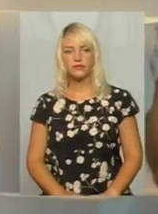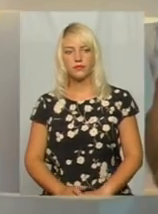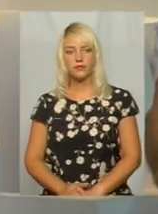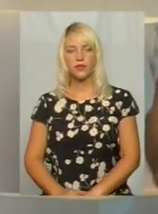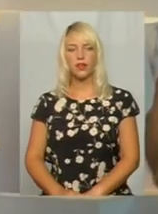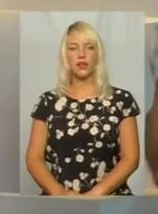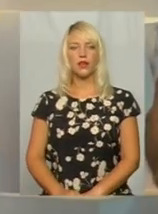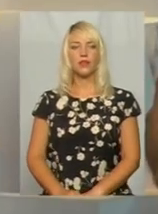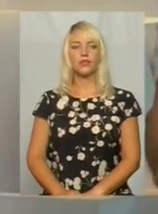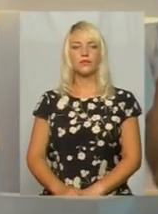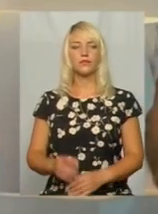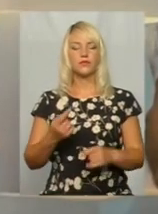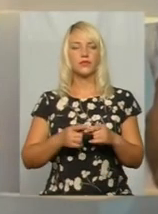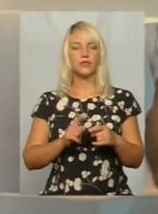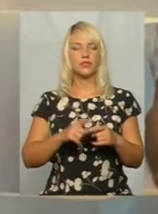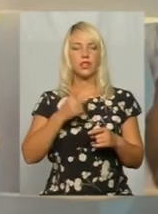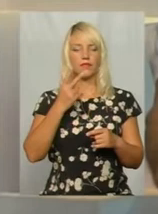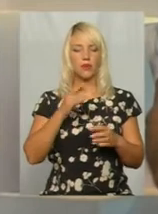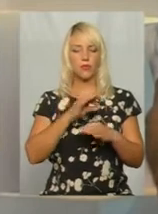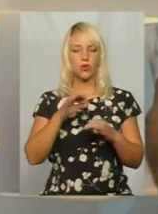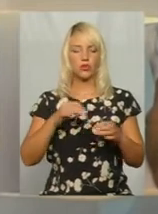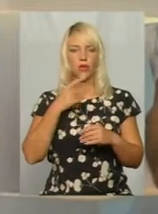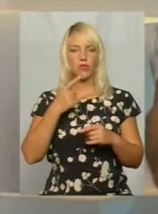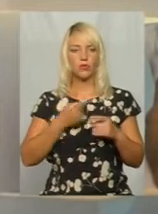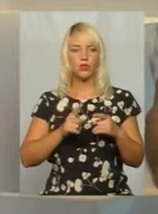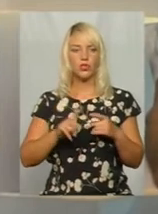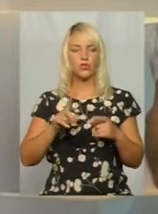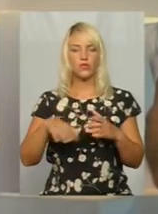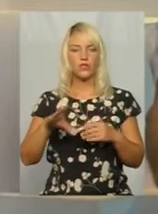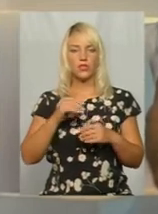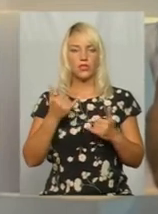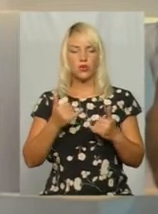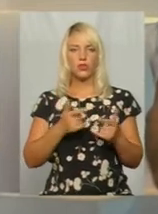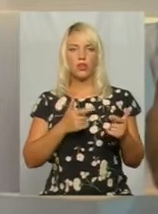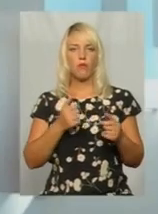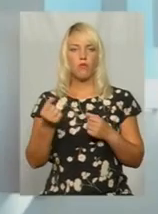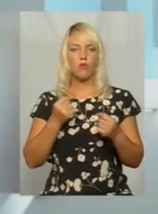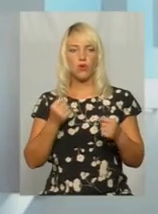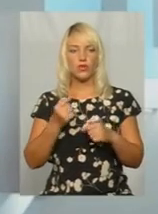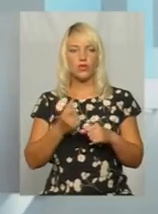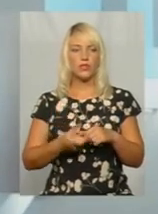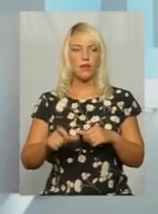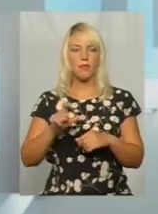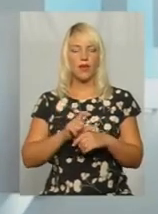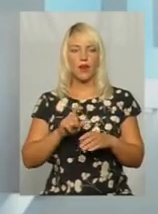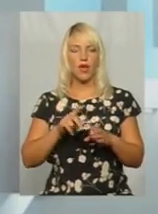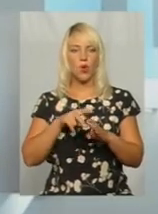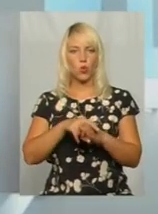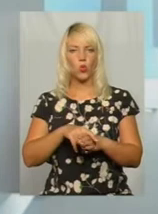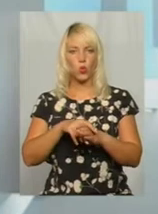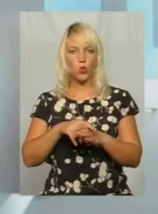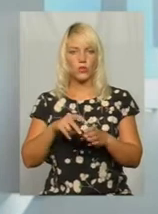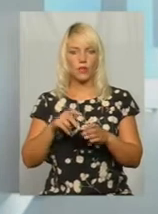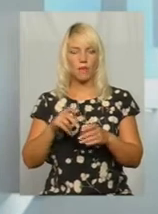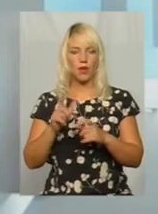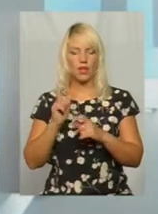Ситуа практика говорить про те, що всі сьогодні бореться з перегрузами. І якщо взяти